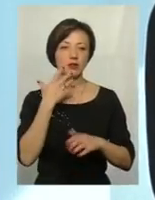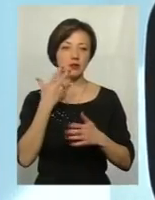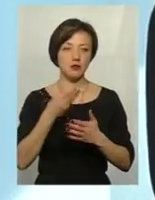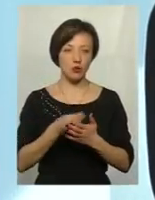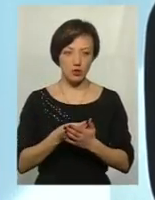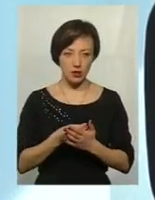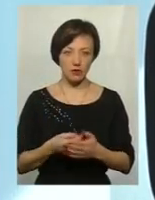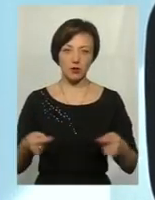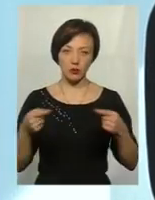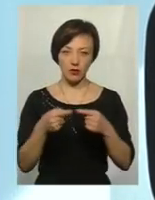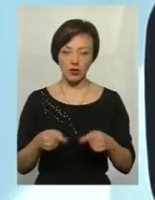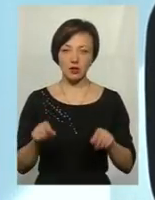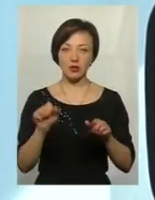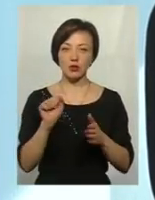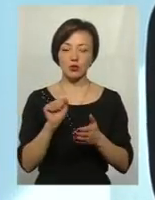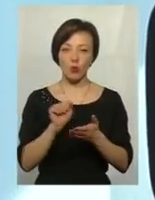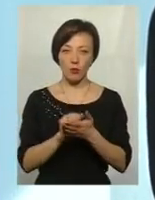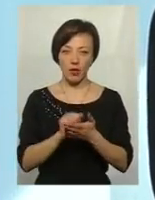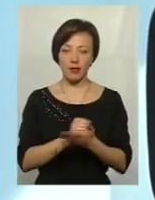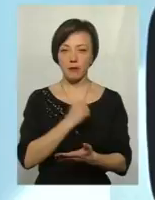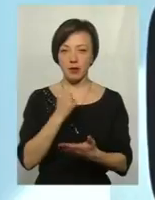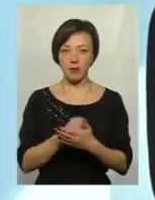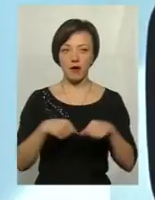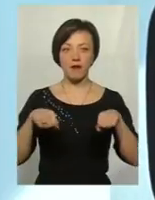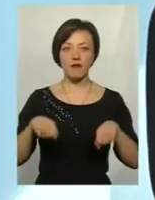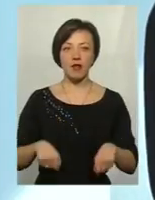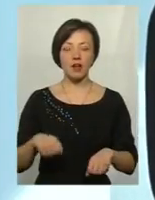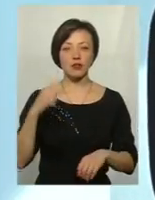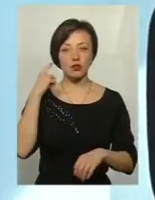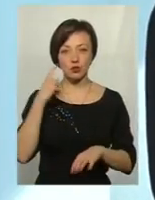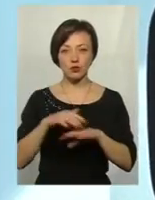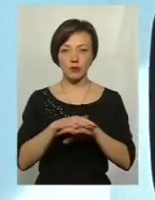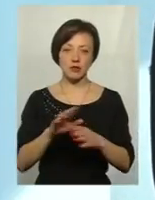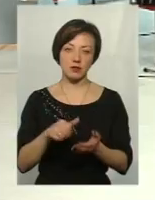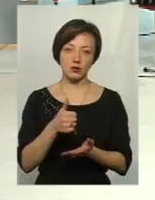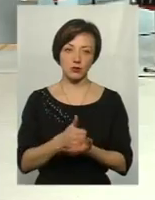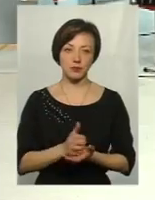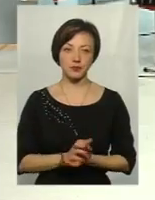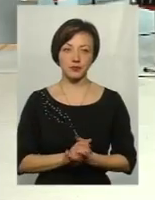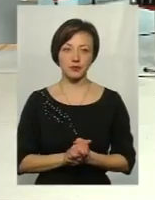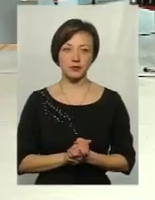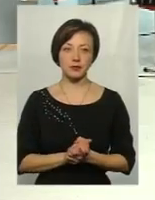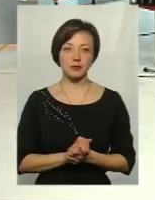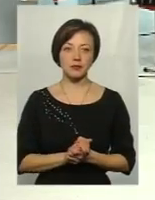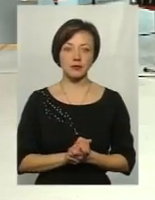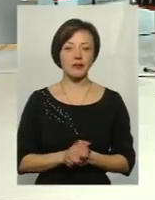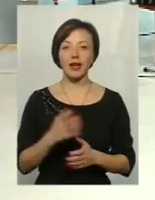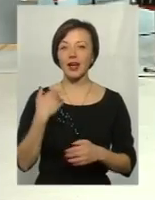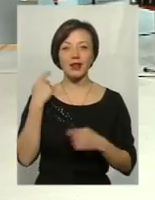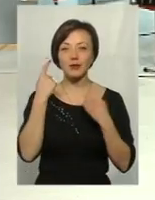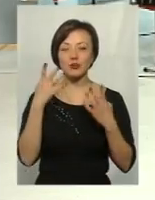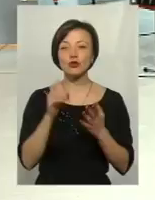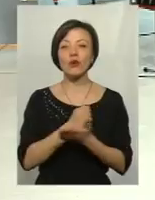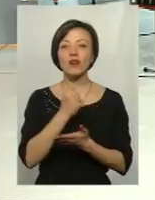відповідні законодавчі акти приймає. Влада чує суспільство, і це саме основне. Я не почула все-таки від вас відповіді,